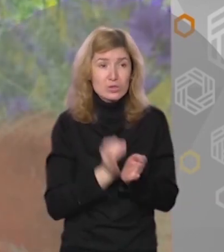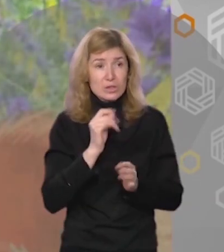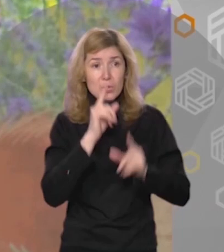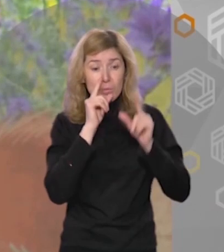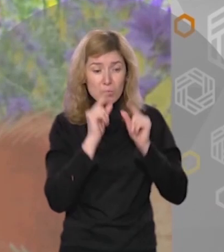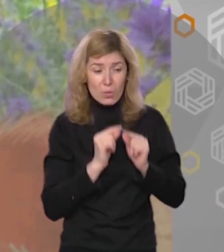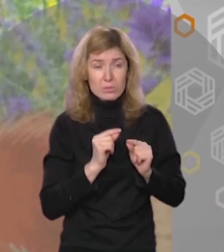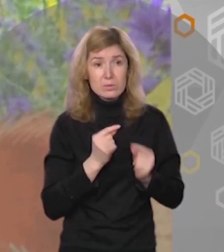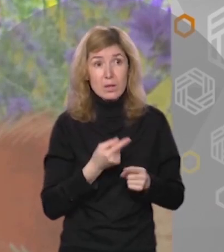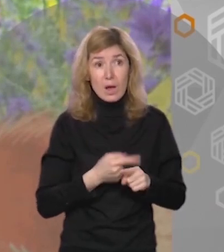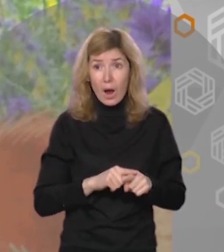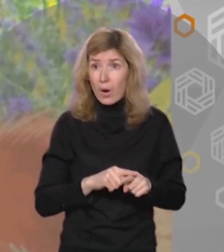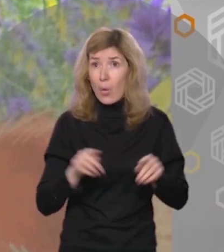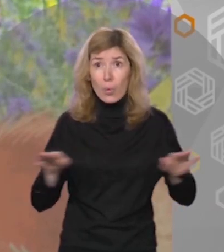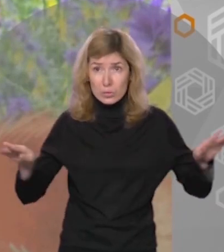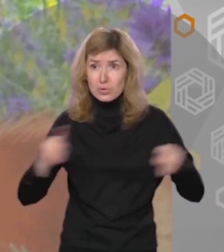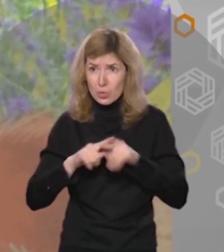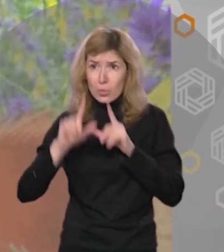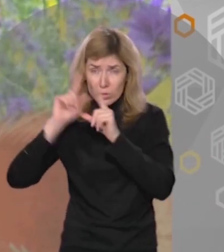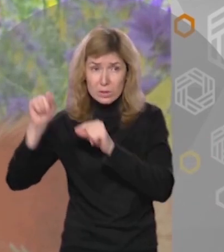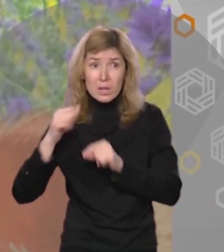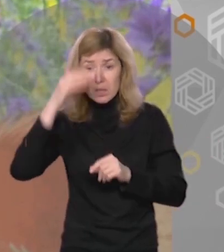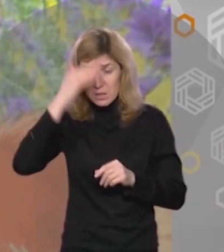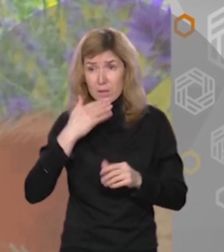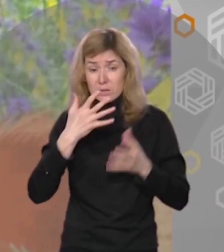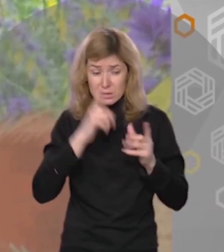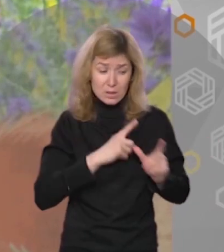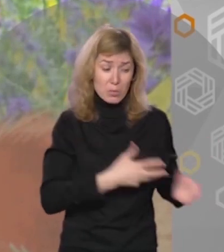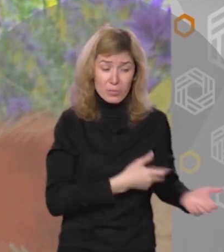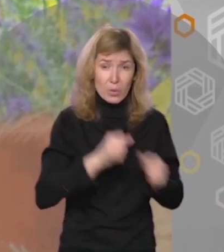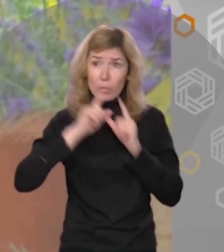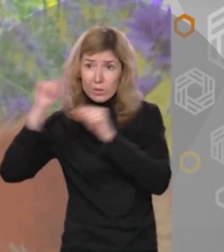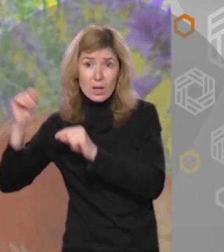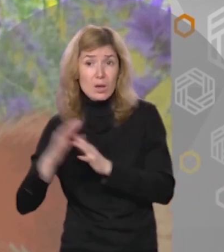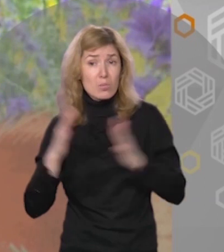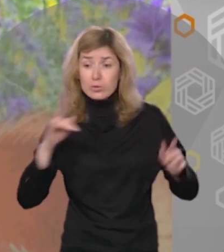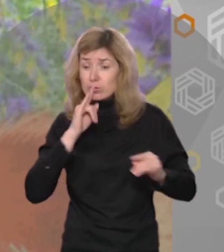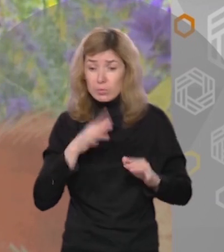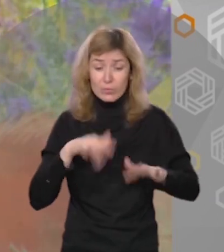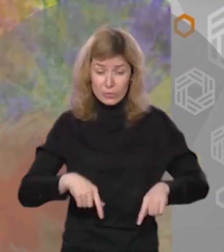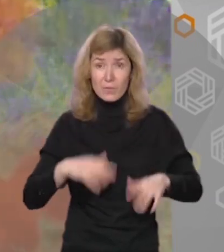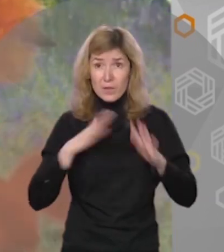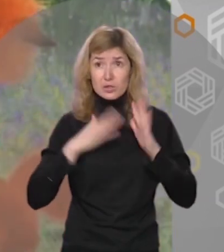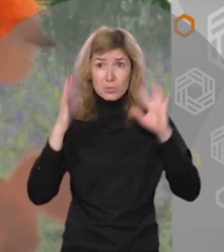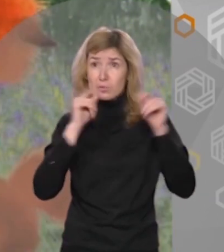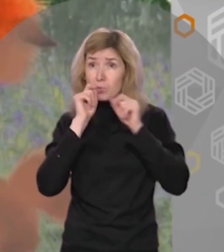Так значит, улетит он скоро И лето унесет И больше не будет петь в нашем лесу Расстроился